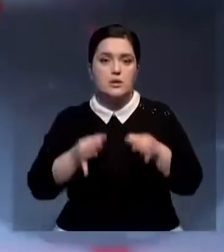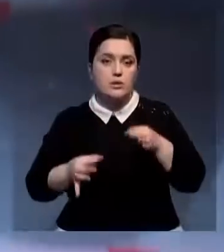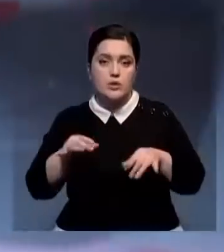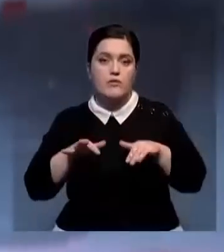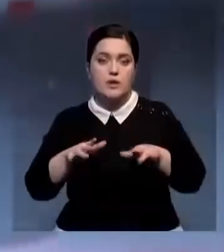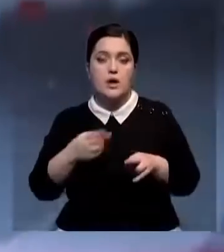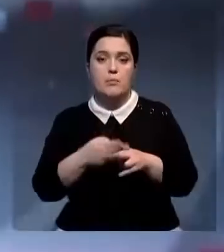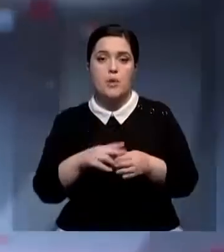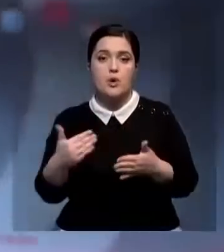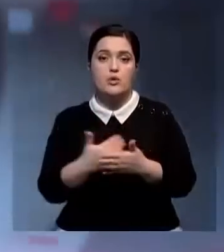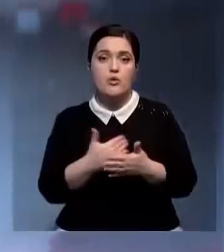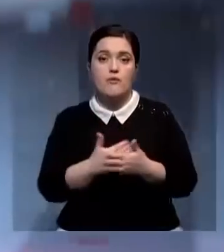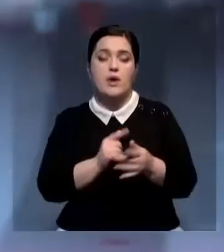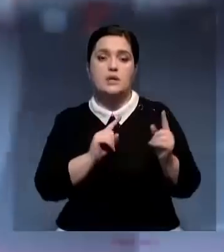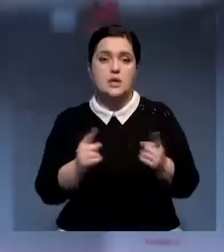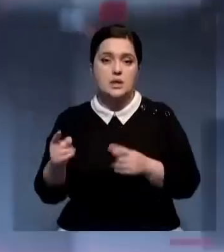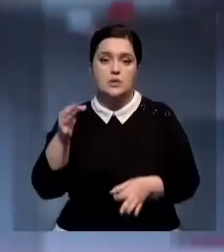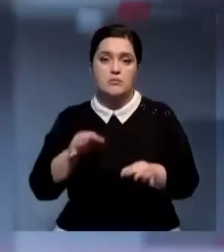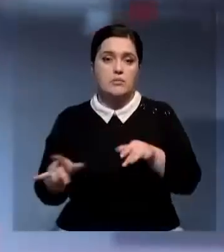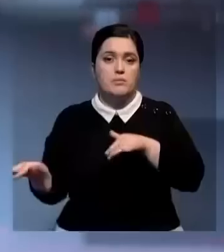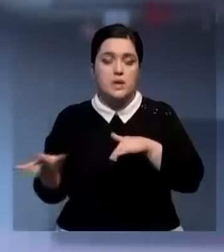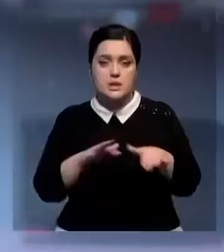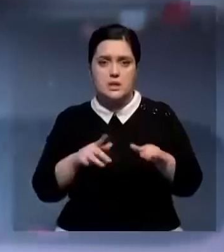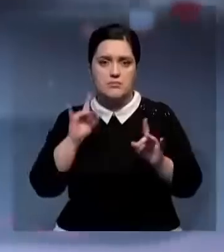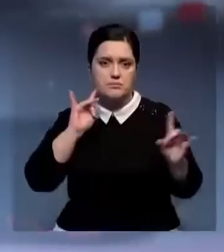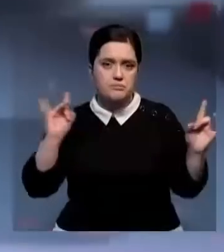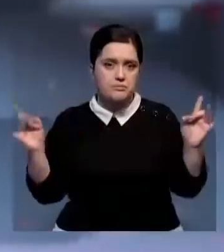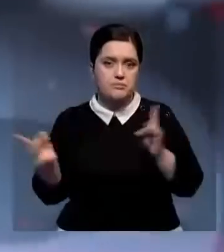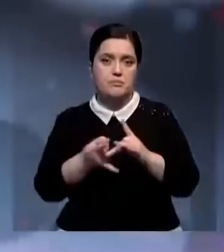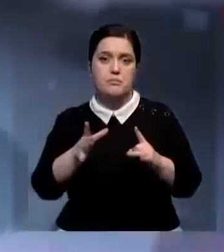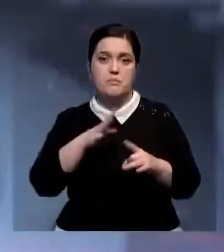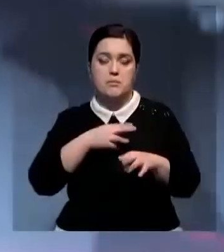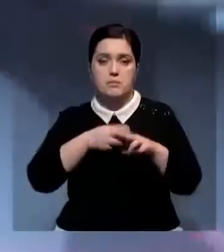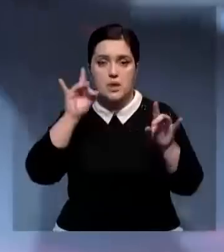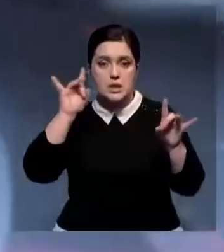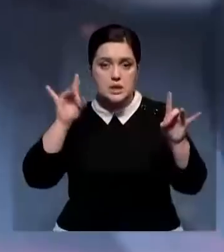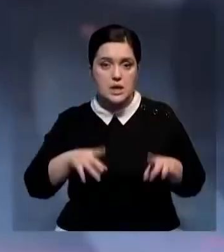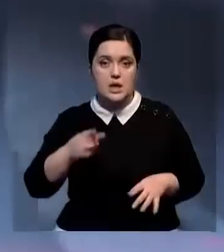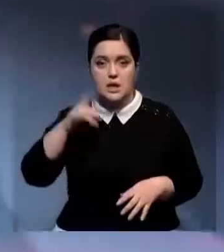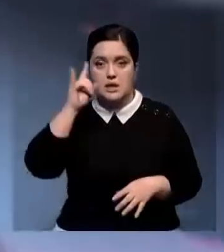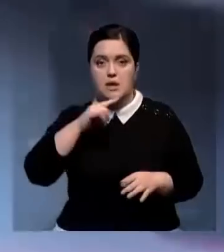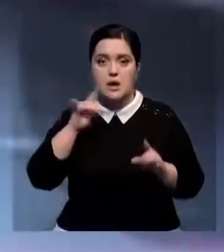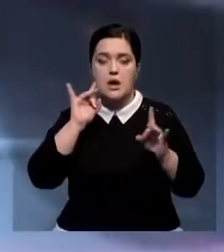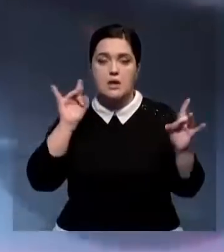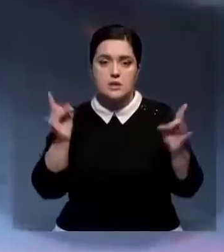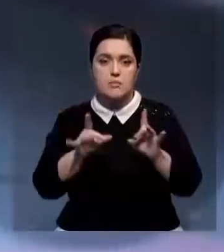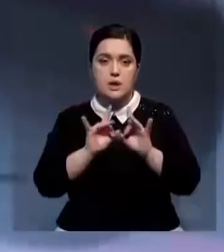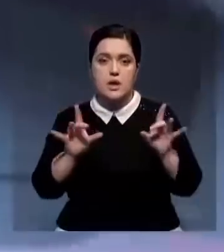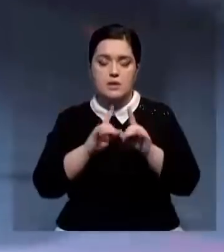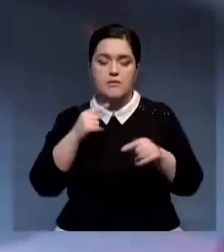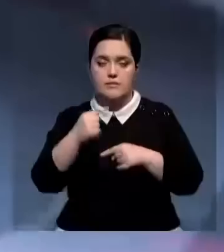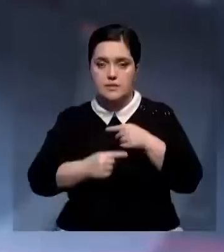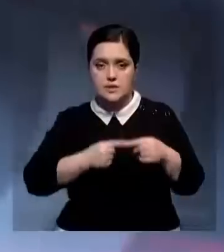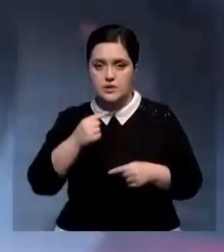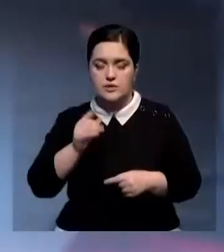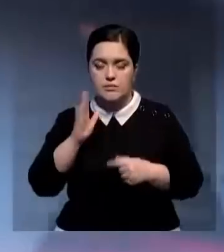таких уголовных дел. К слову, новости о задержаниях и судебных процессах не сходили с экранов. Порой они были неожиданными для казахстанцев.